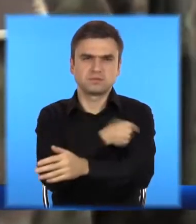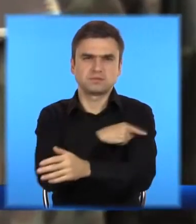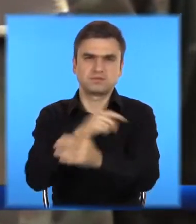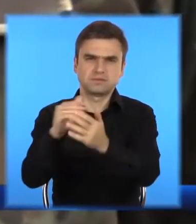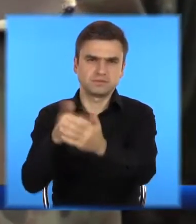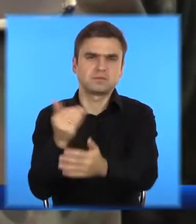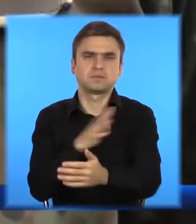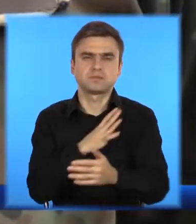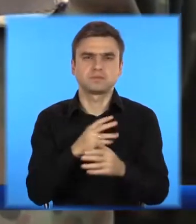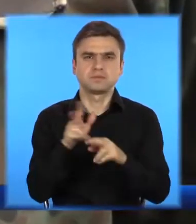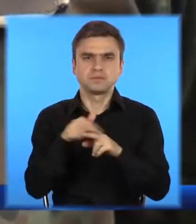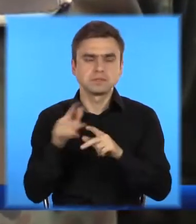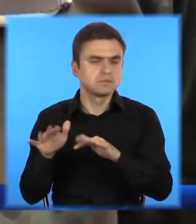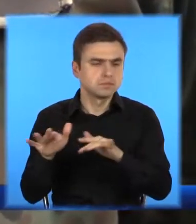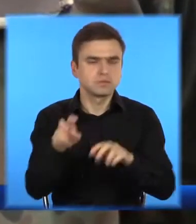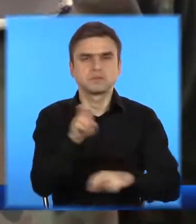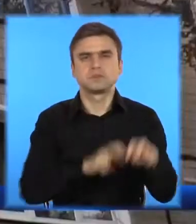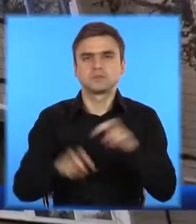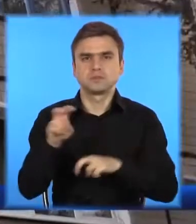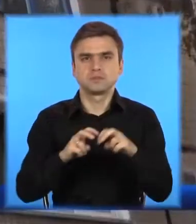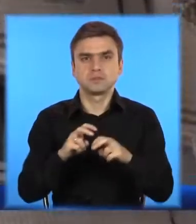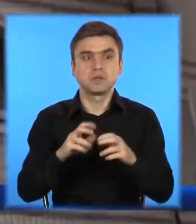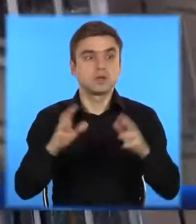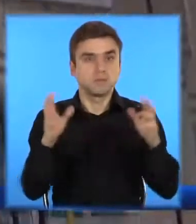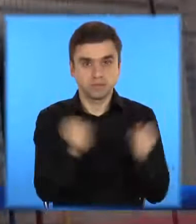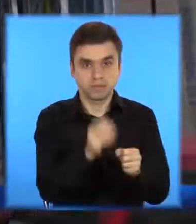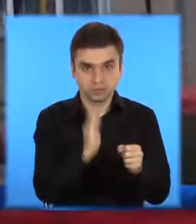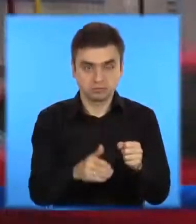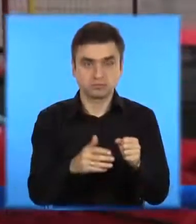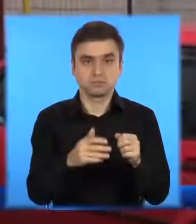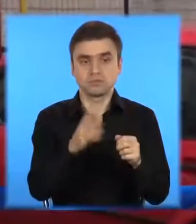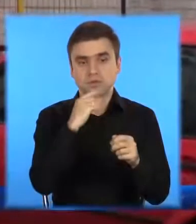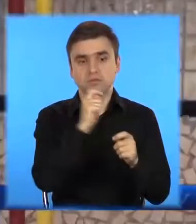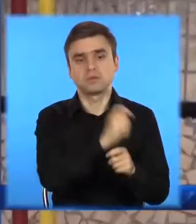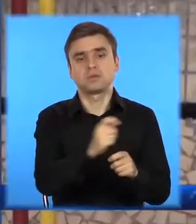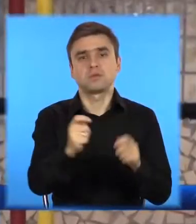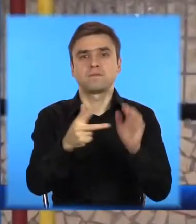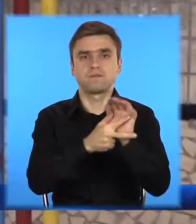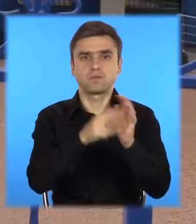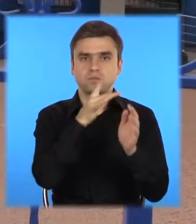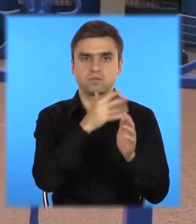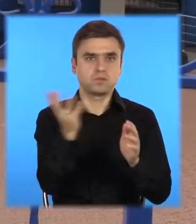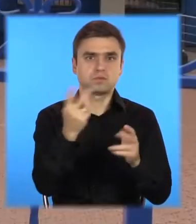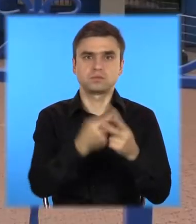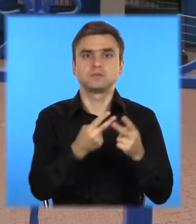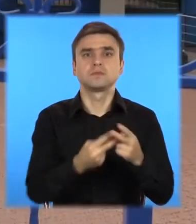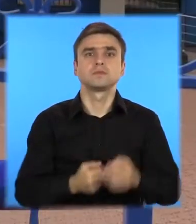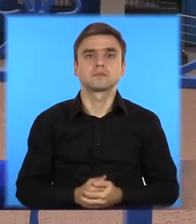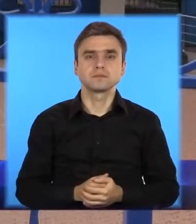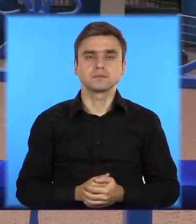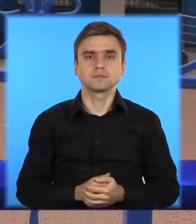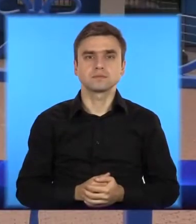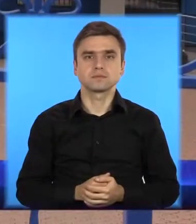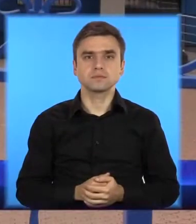пошуками злочинців. Коли грабіжників знайдуть, їм загрожує понад 8 років за ґратами. До приміщення